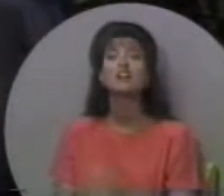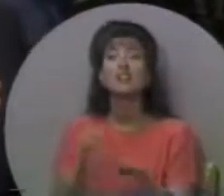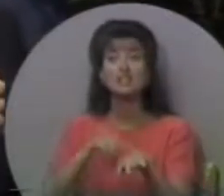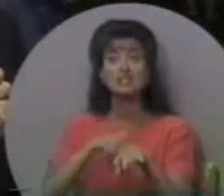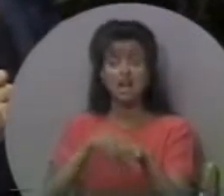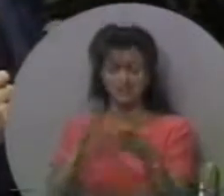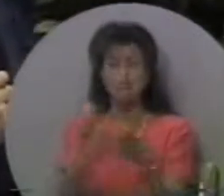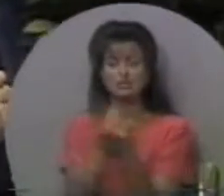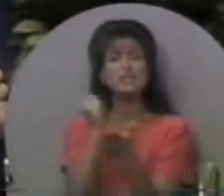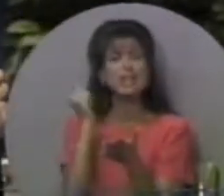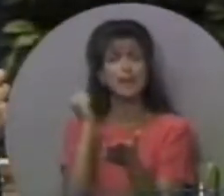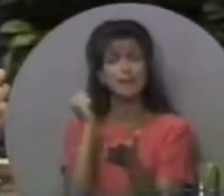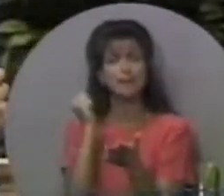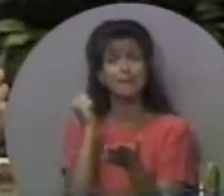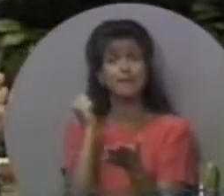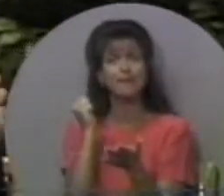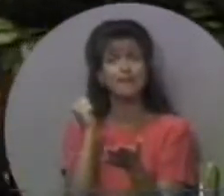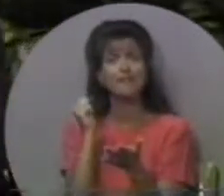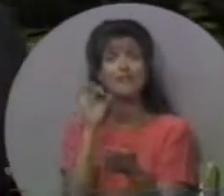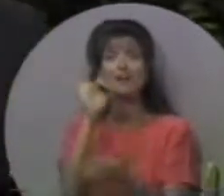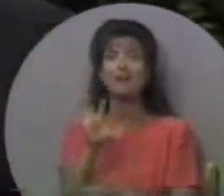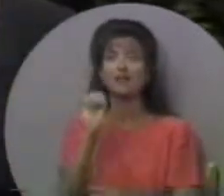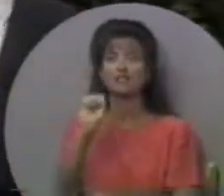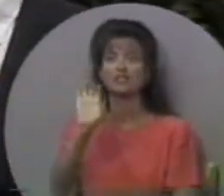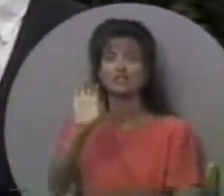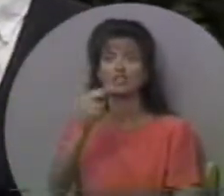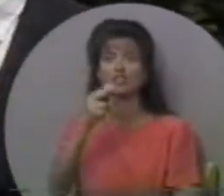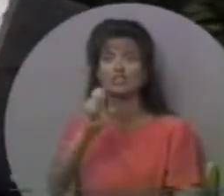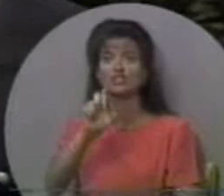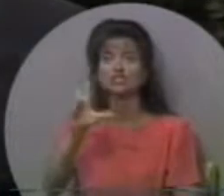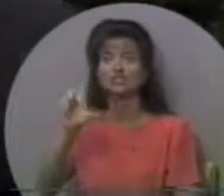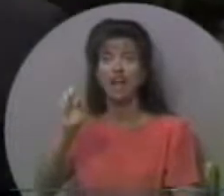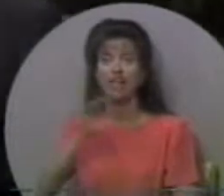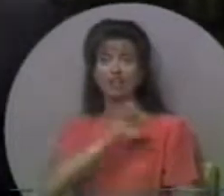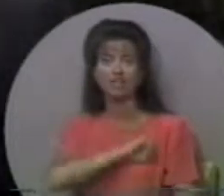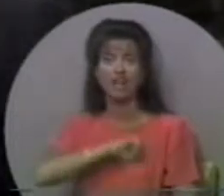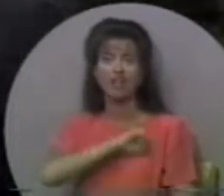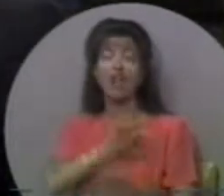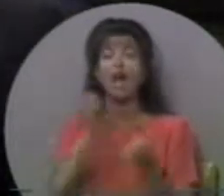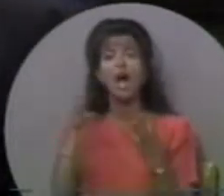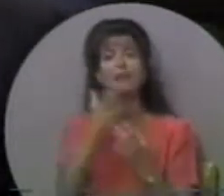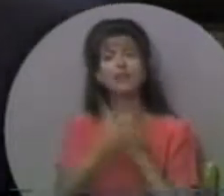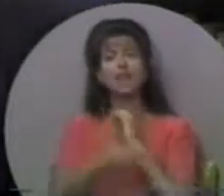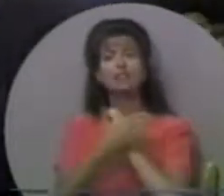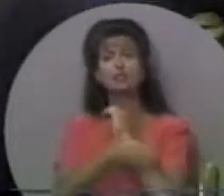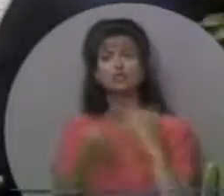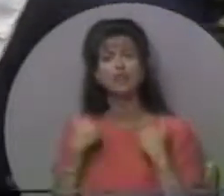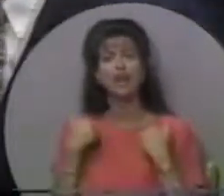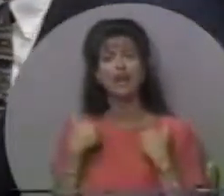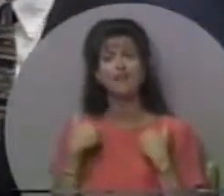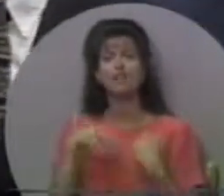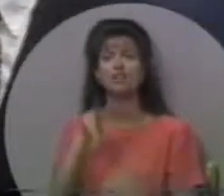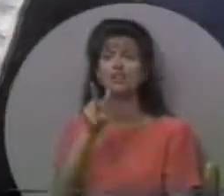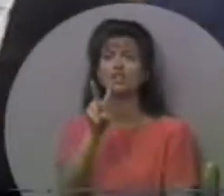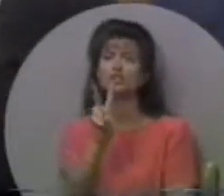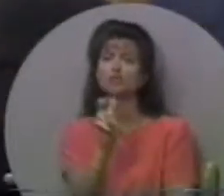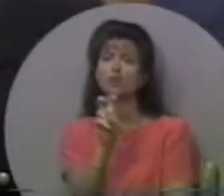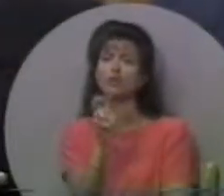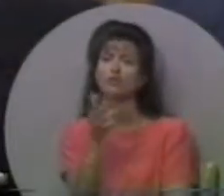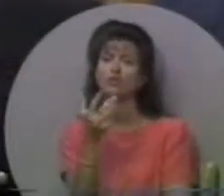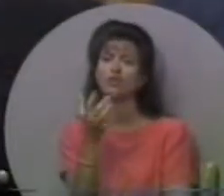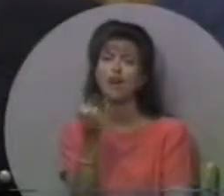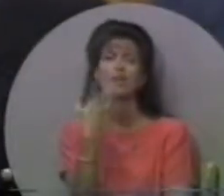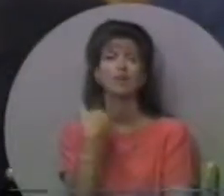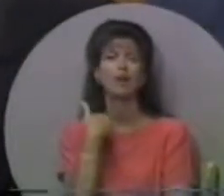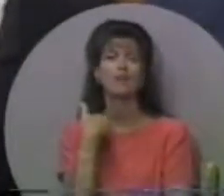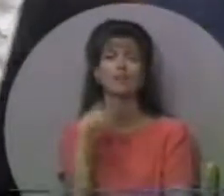Давайте відкупляти час. Пастор Шерер, скільки в нас є країн? Скільки